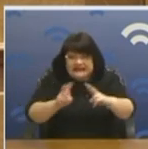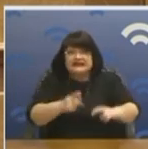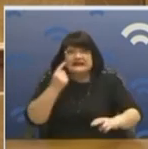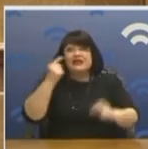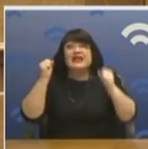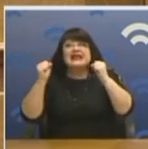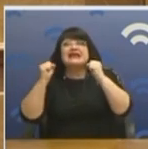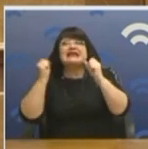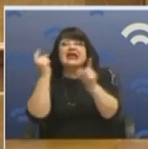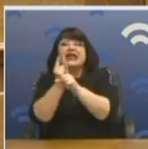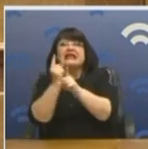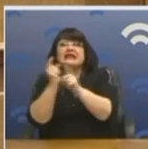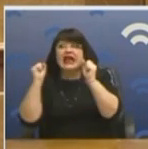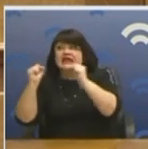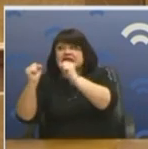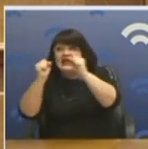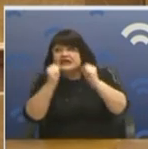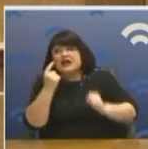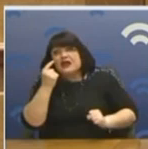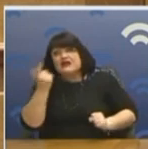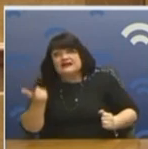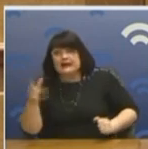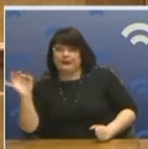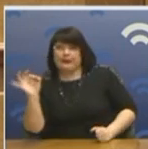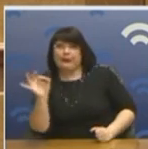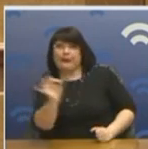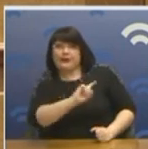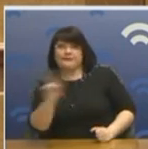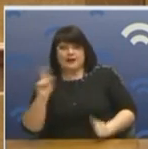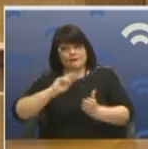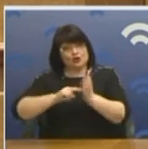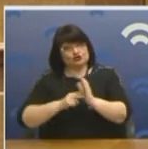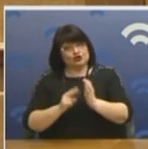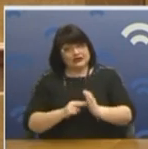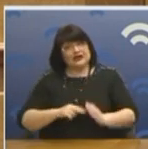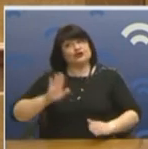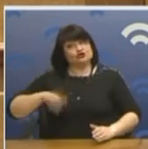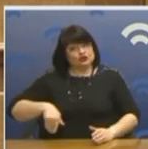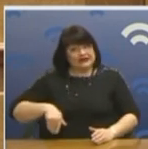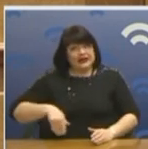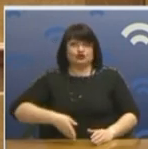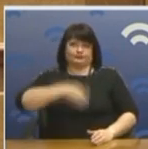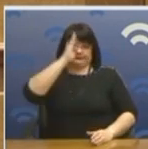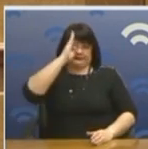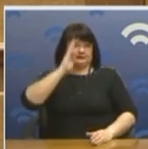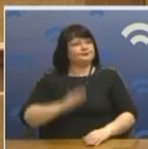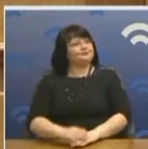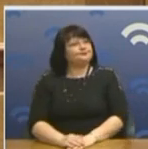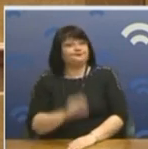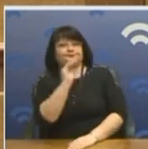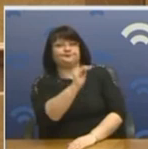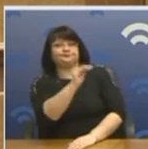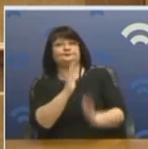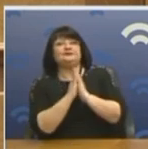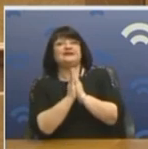κυρίως των ελληνων πολιτών από μεταδοτικές ασθένειες. Ας προσέξουμε, γιατί στο τέλος δεν θα έχουμε. Και κάνω και μια έκκληση σε εσάς, υπουργέ.